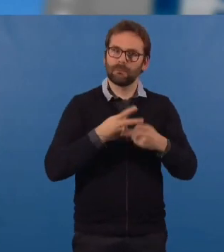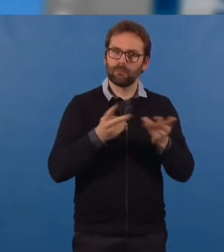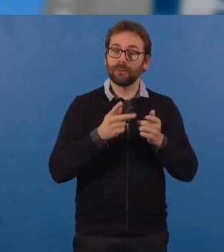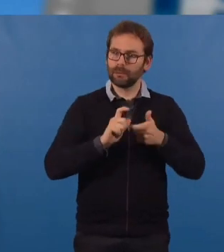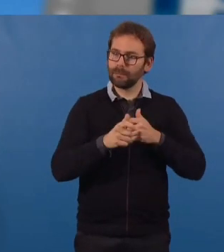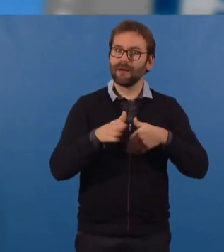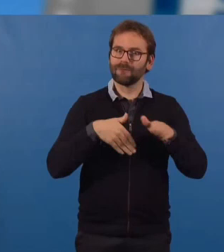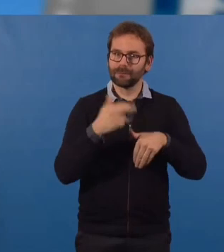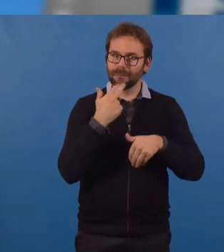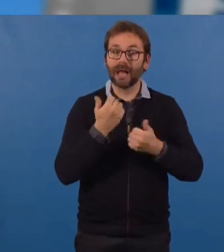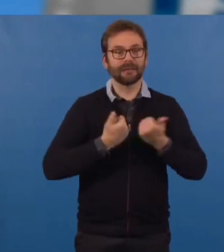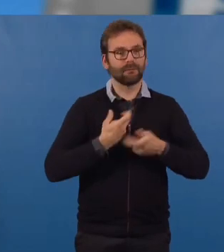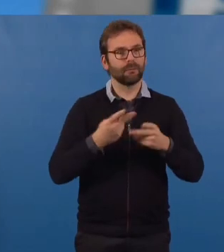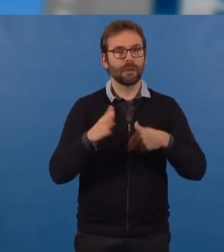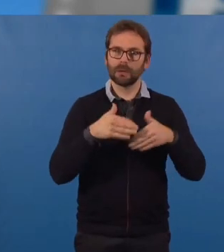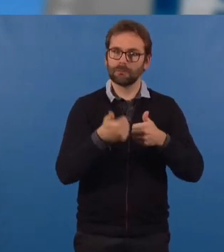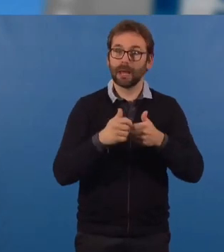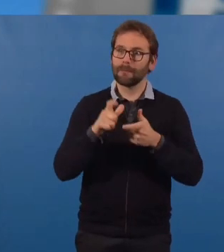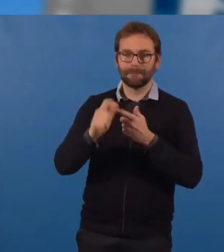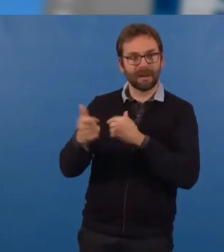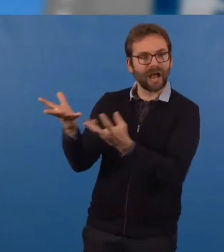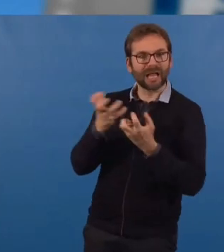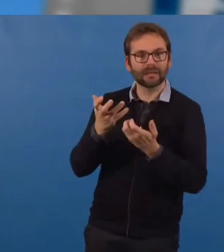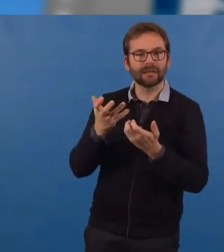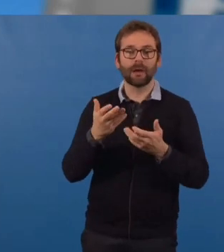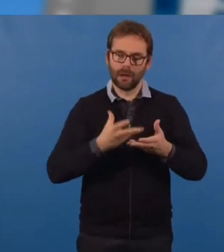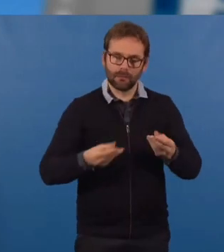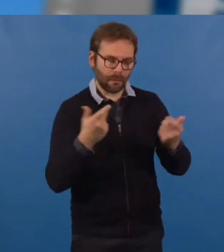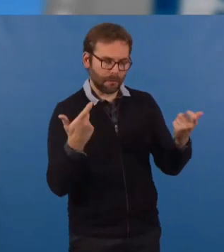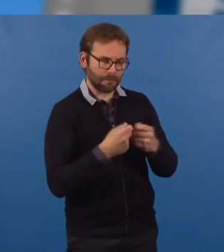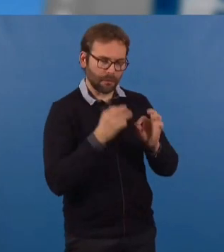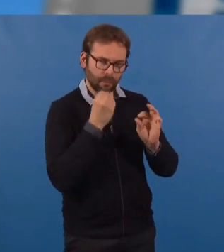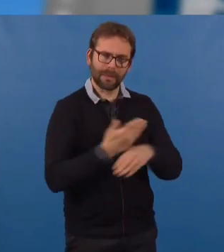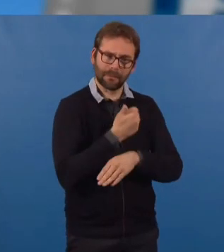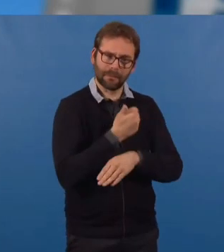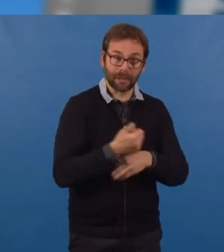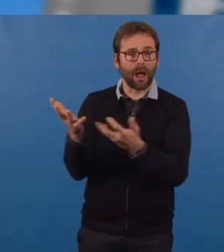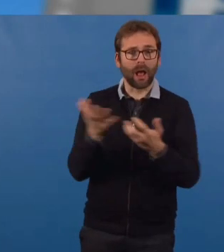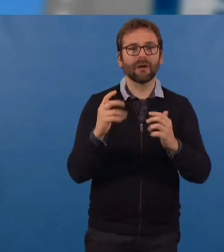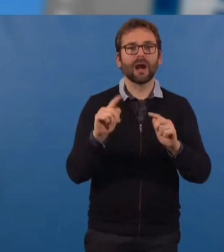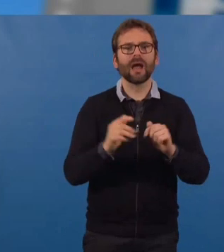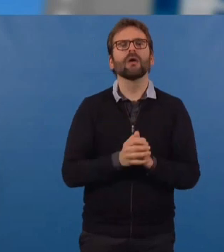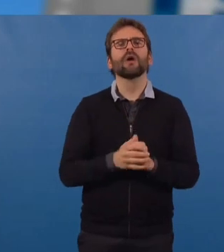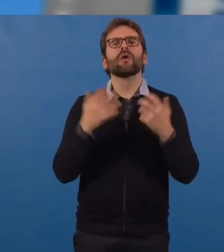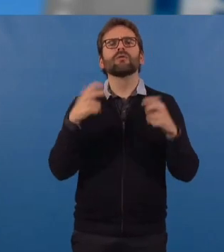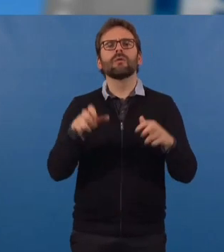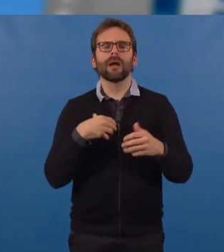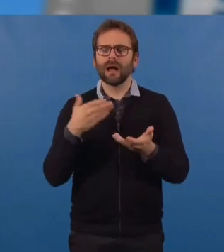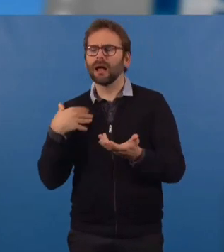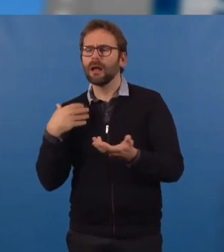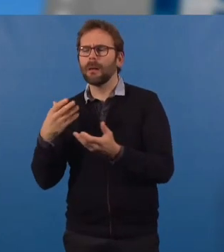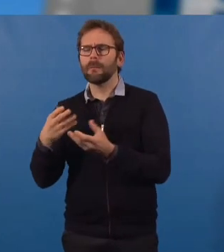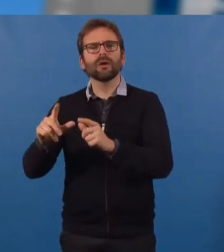bien, de services publics qui fonctionnent bien, et d'un territoire qui se porte bien. Donc nous n'opposerons jamais les habitants déjà là et ceux de demain.